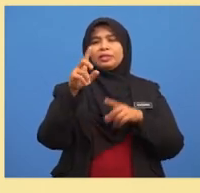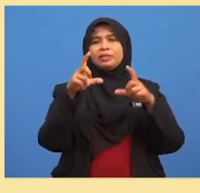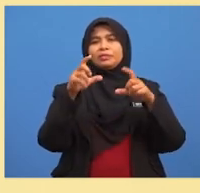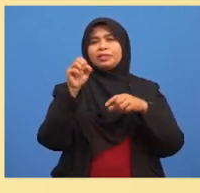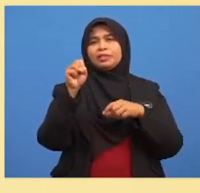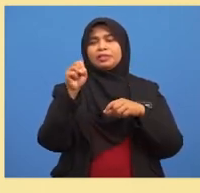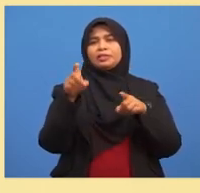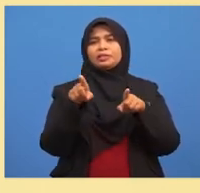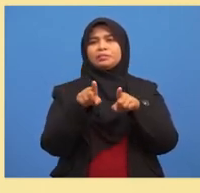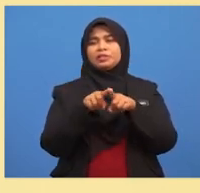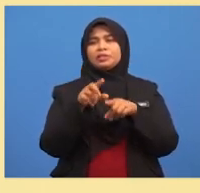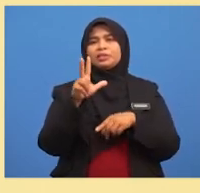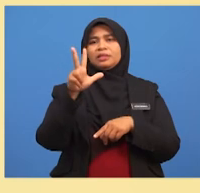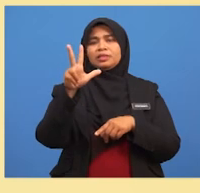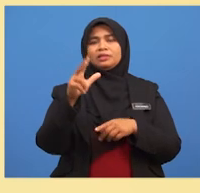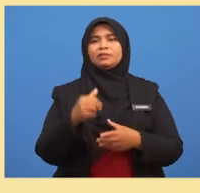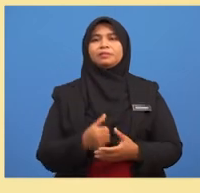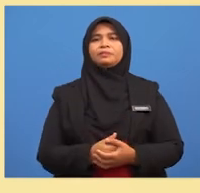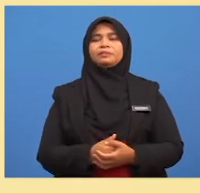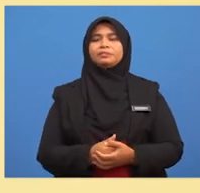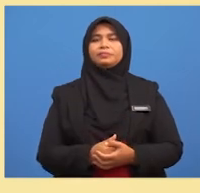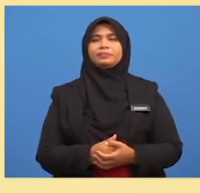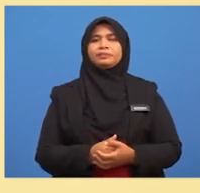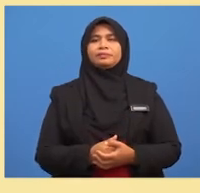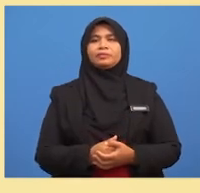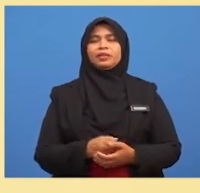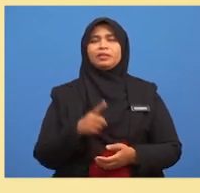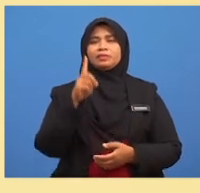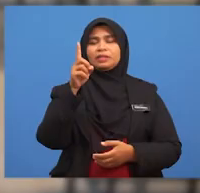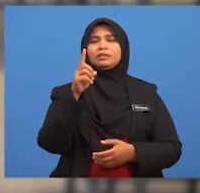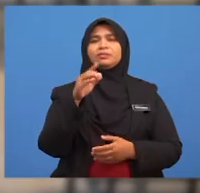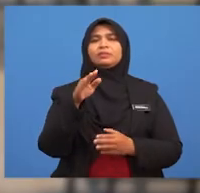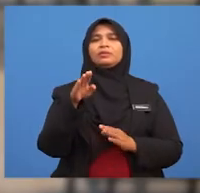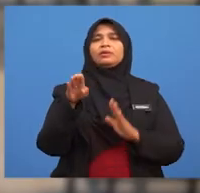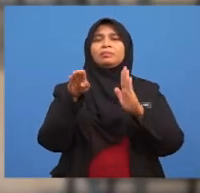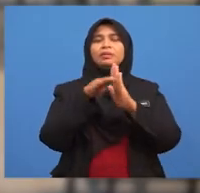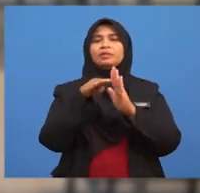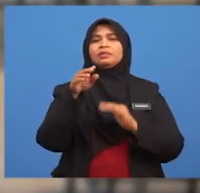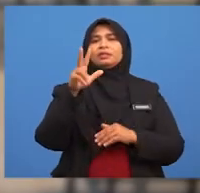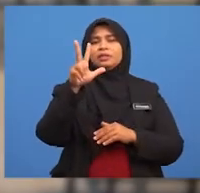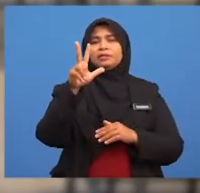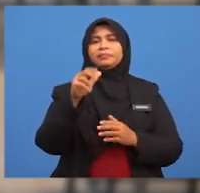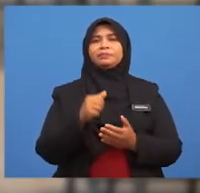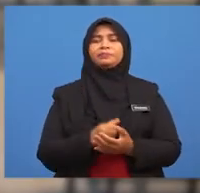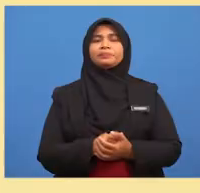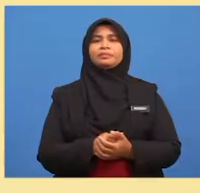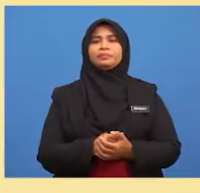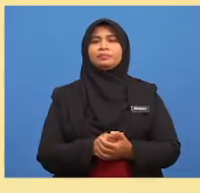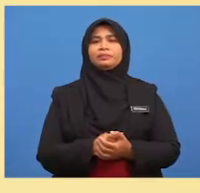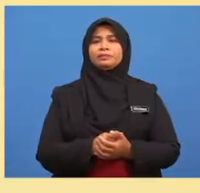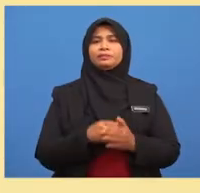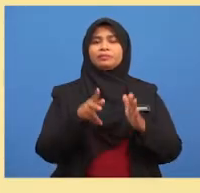1 Per 3 Murid-murid, paparan seterusnya